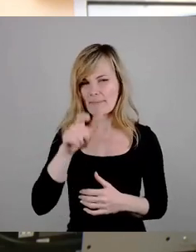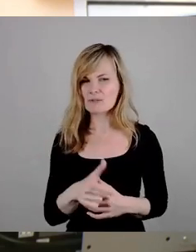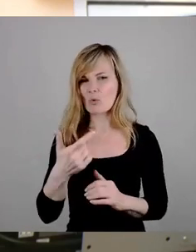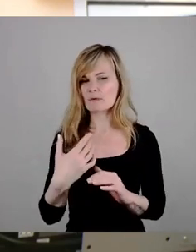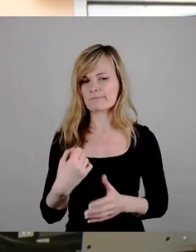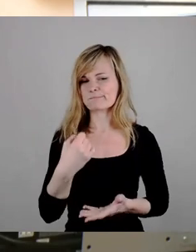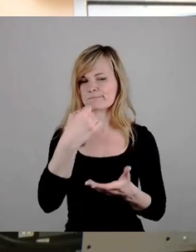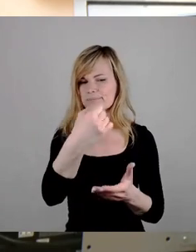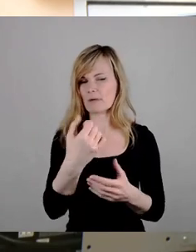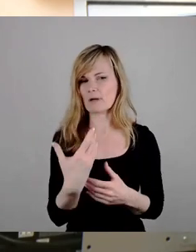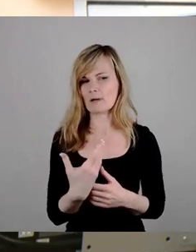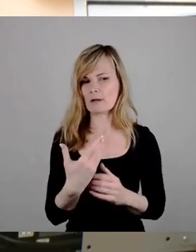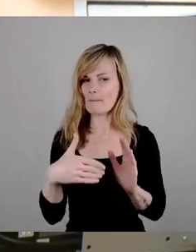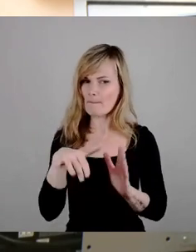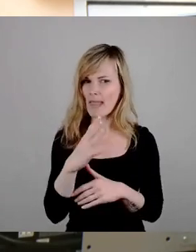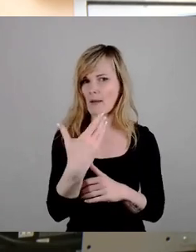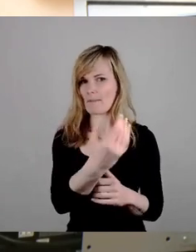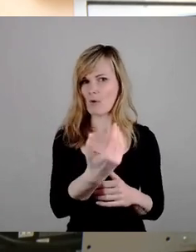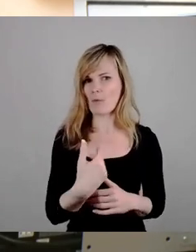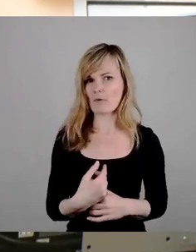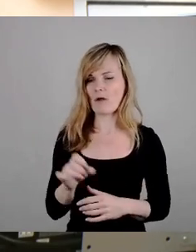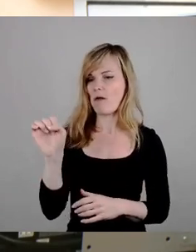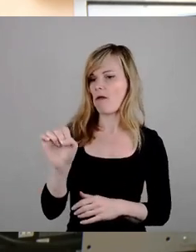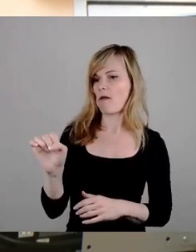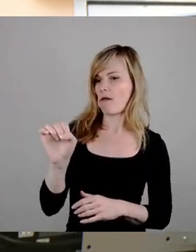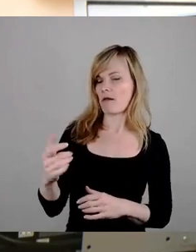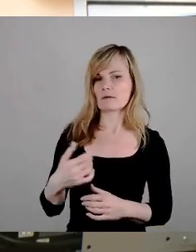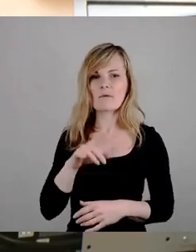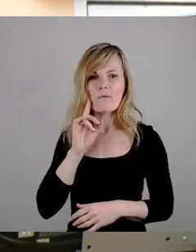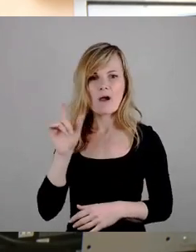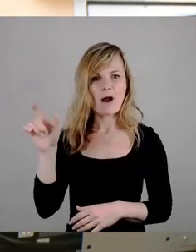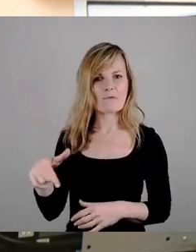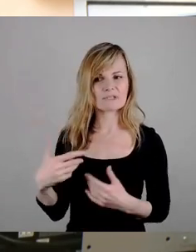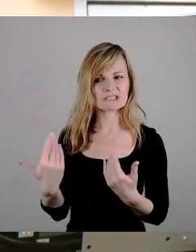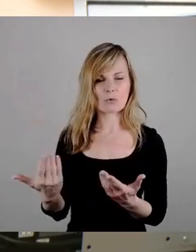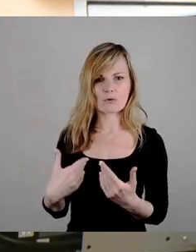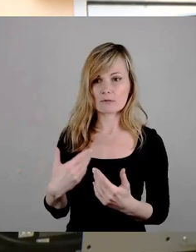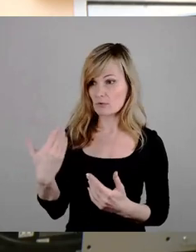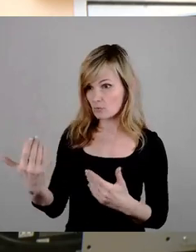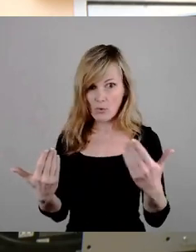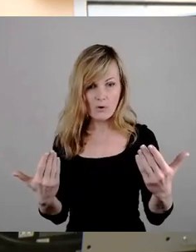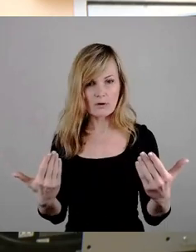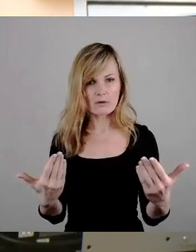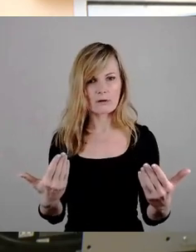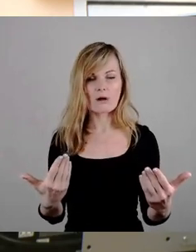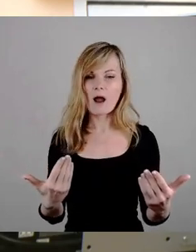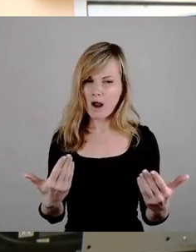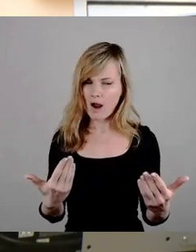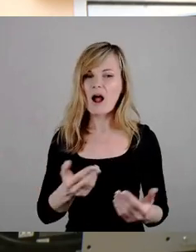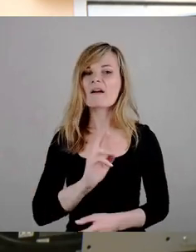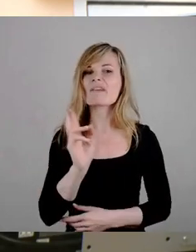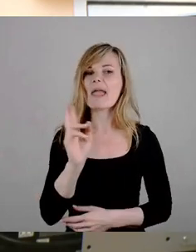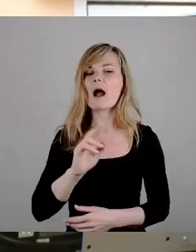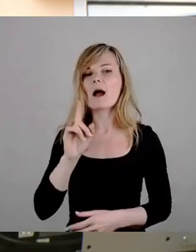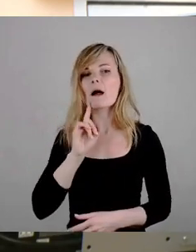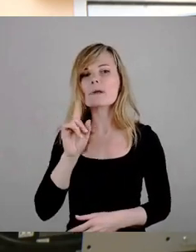geführt worden oder auch behumst worden. Und wenn das der Fall ist, dann hat hier jemand behumst, hin das Licht